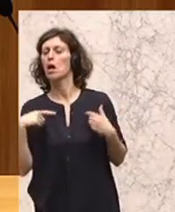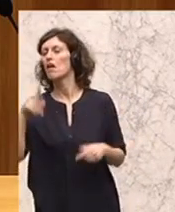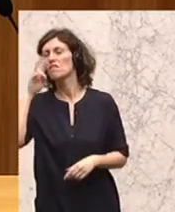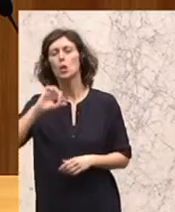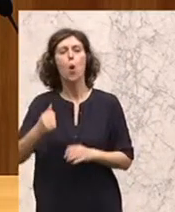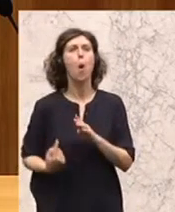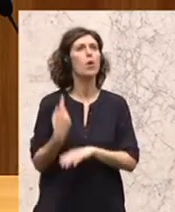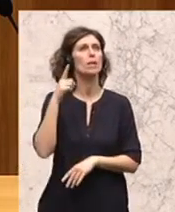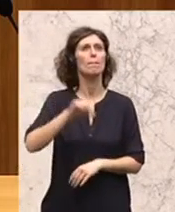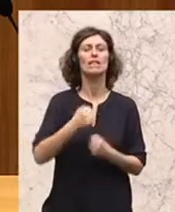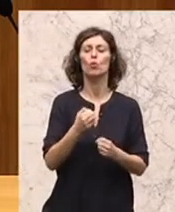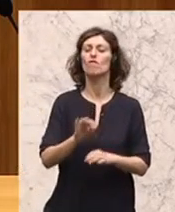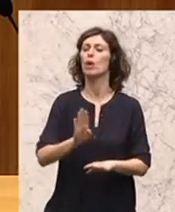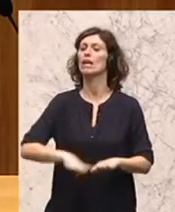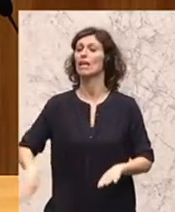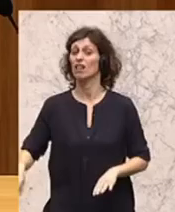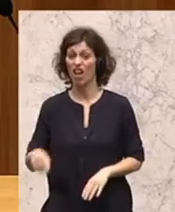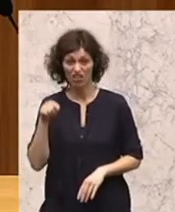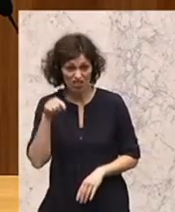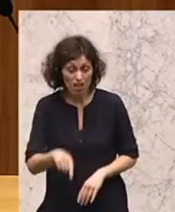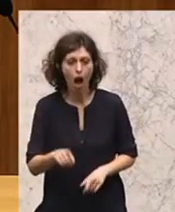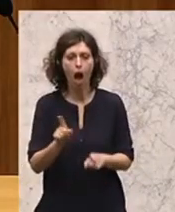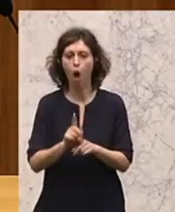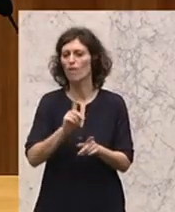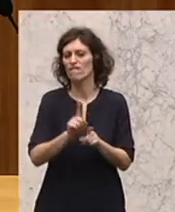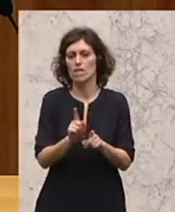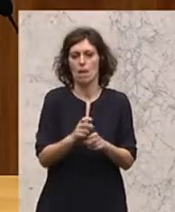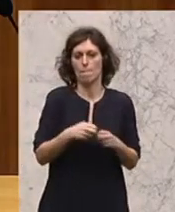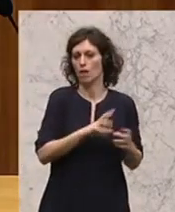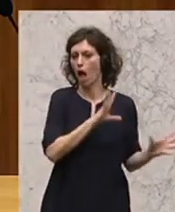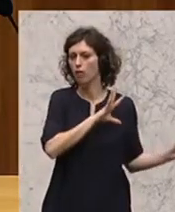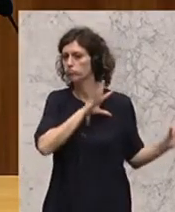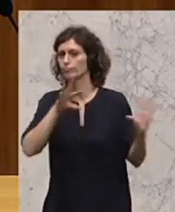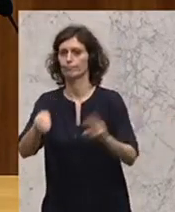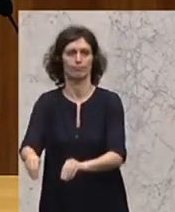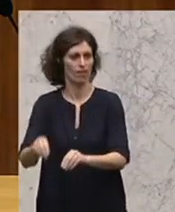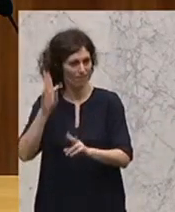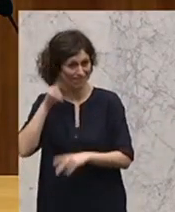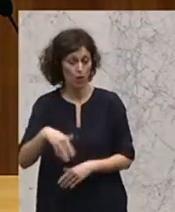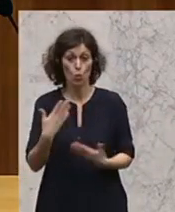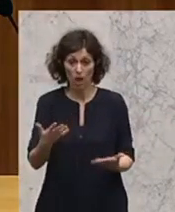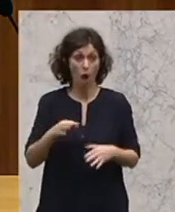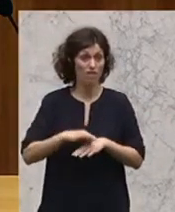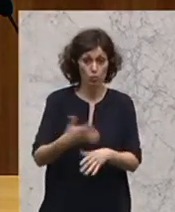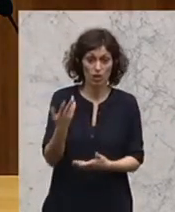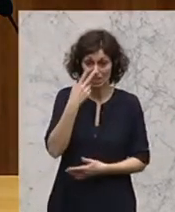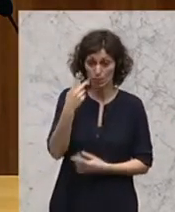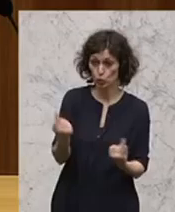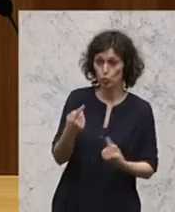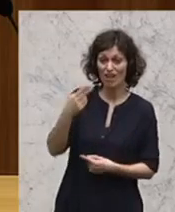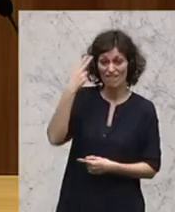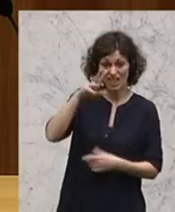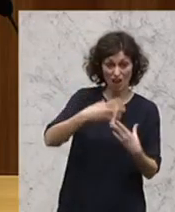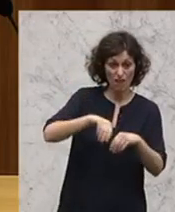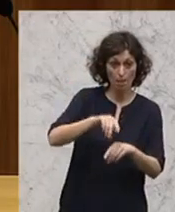Mindestsicherung für Kinder gibt. Also das ist ja auch ein Anziehungs und ein Magnetpunkt. Und das führt zu Zuständen, dass Wiener Familien, die in der